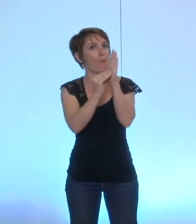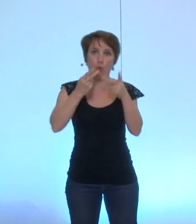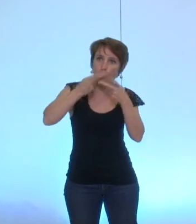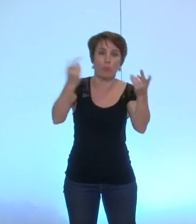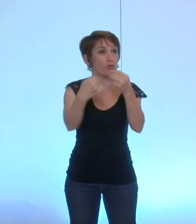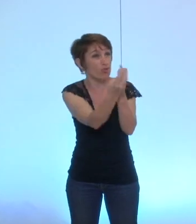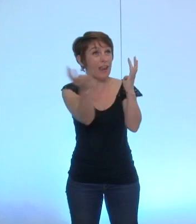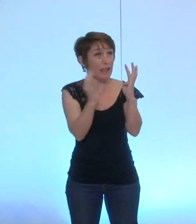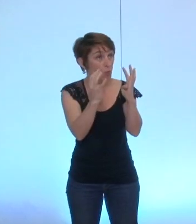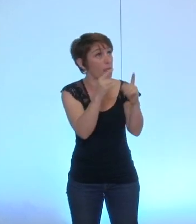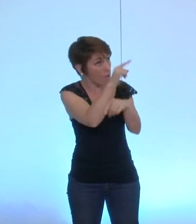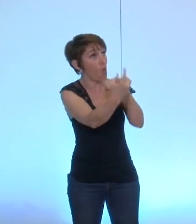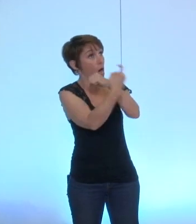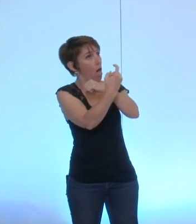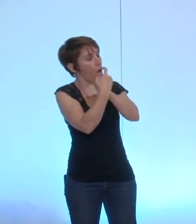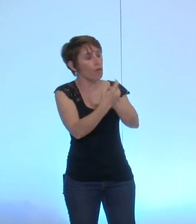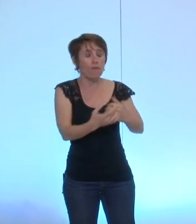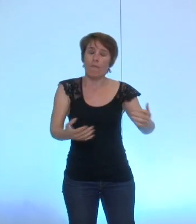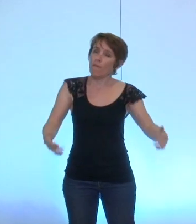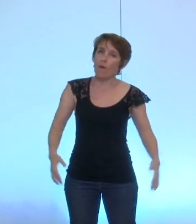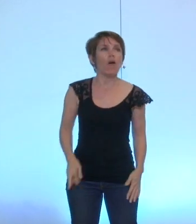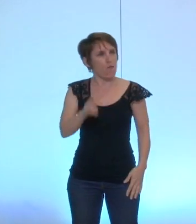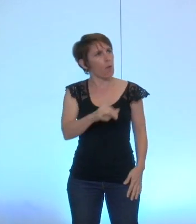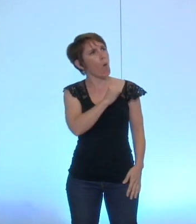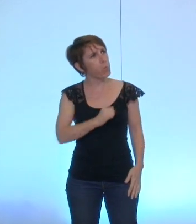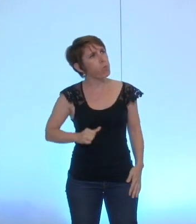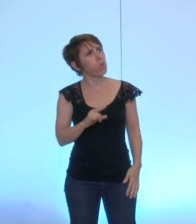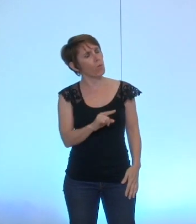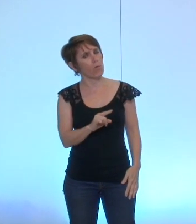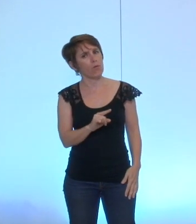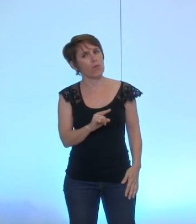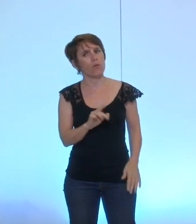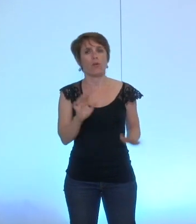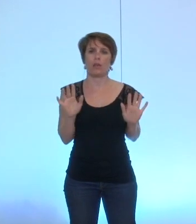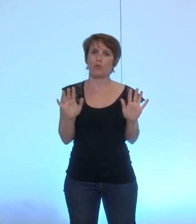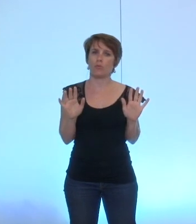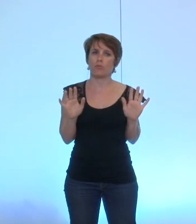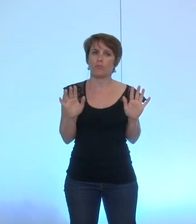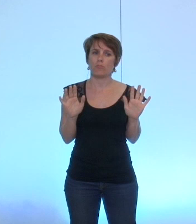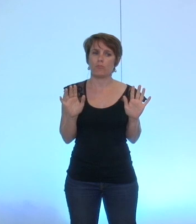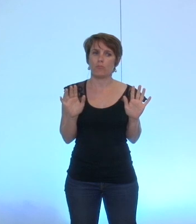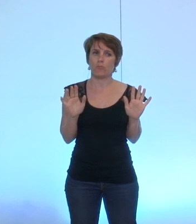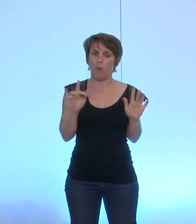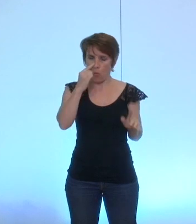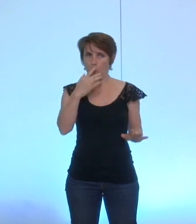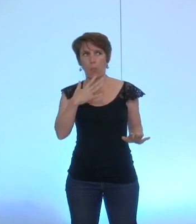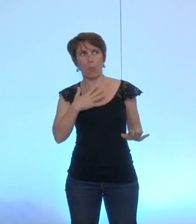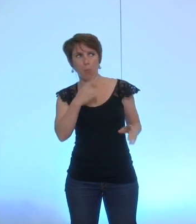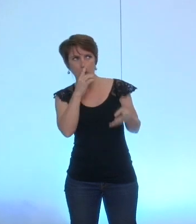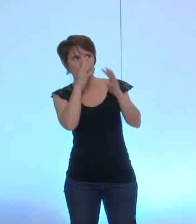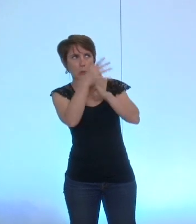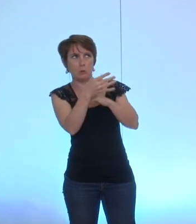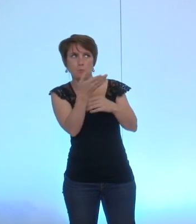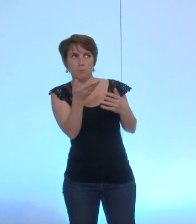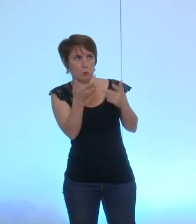'assemblée je trouve ça fort de café et cela dissimule mal votre